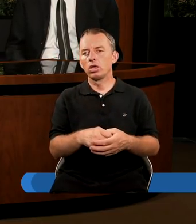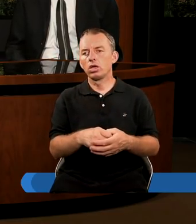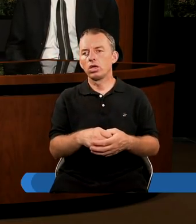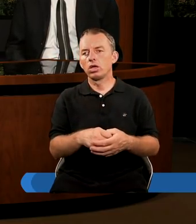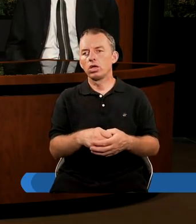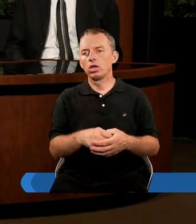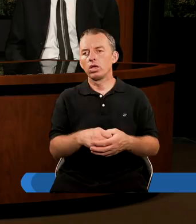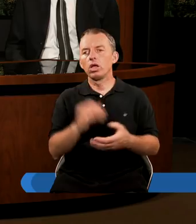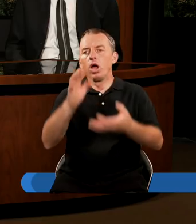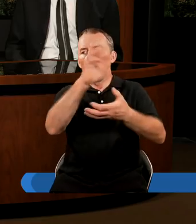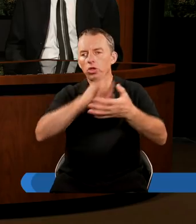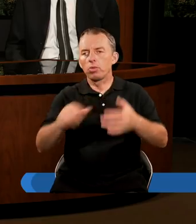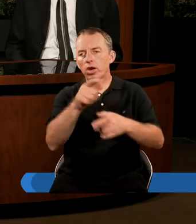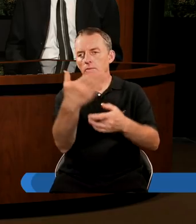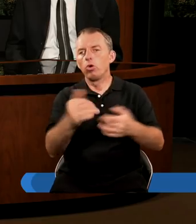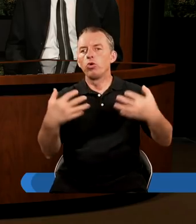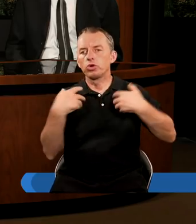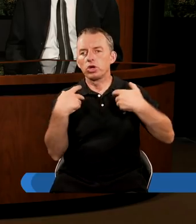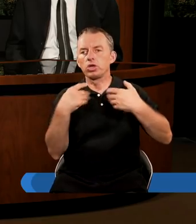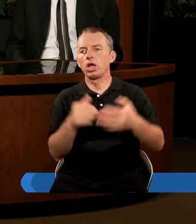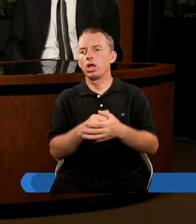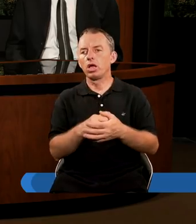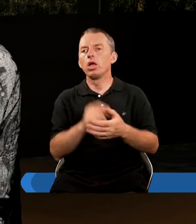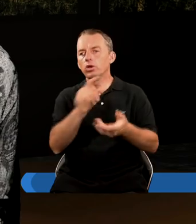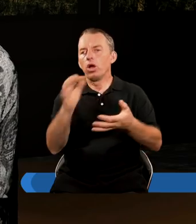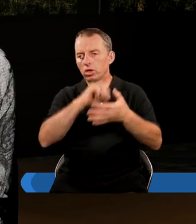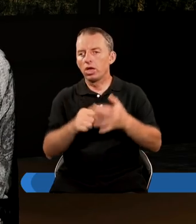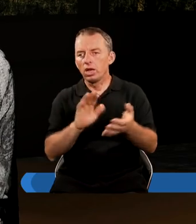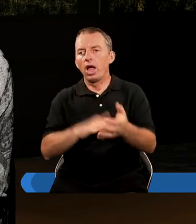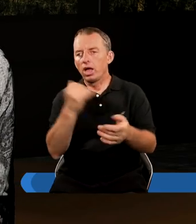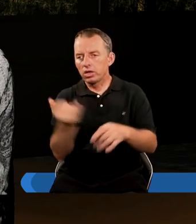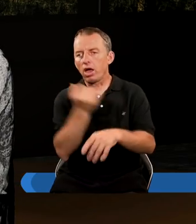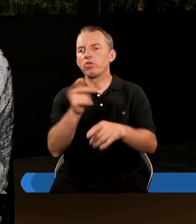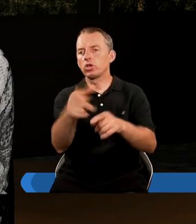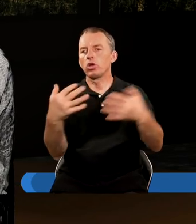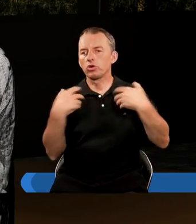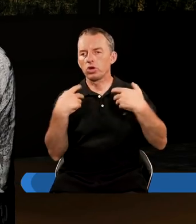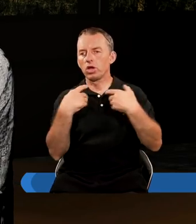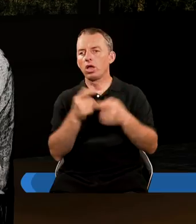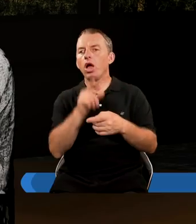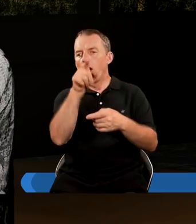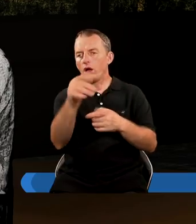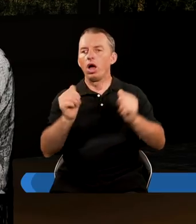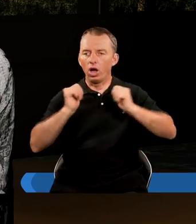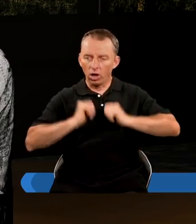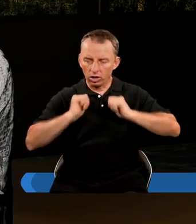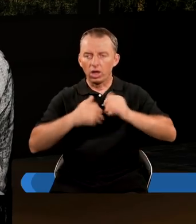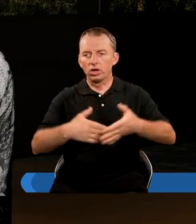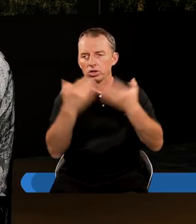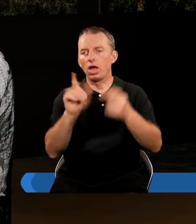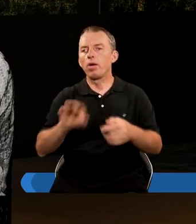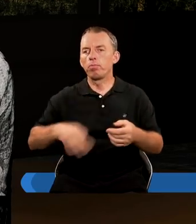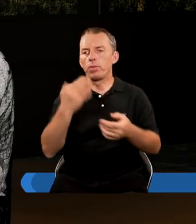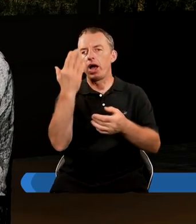mogli. Odebrali mu w końcu życie. Ale czy odebrali mu na zawsze to życie? Przecież on oczekiwał Dnia